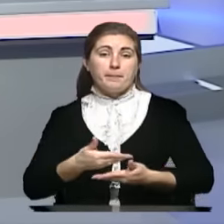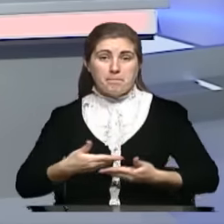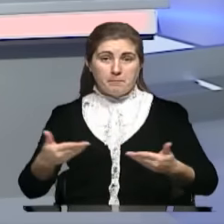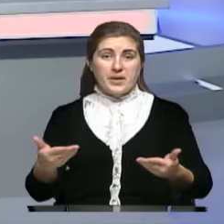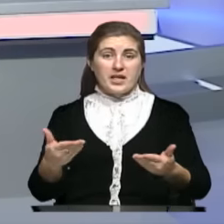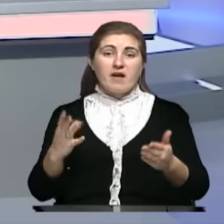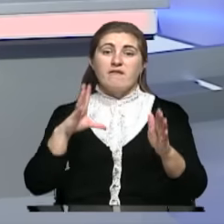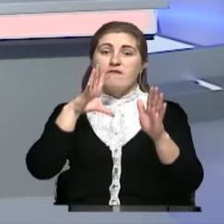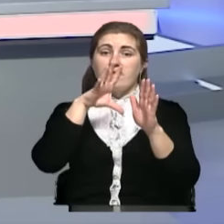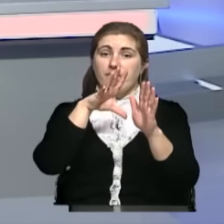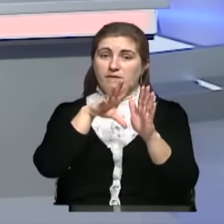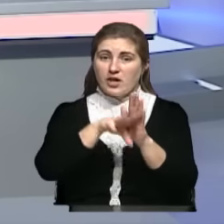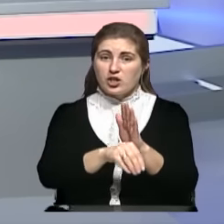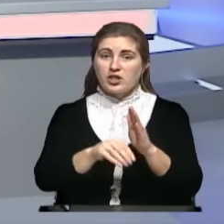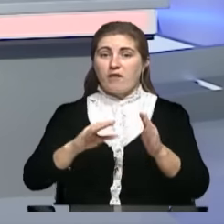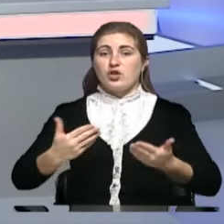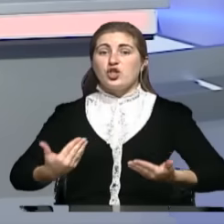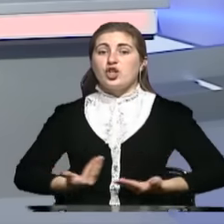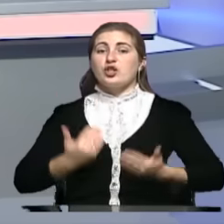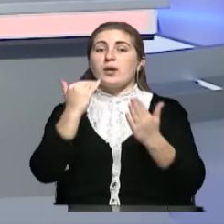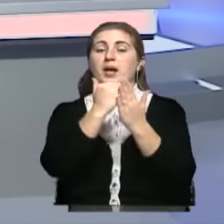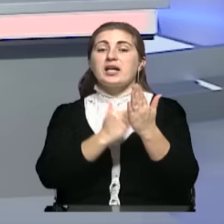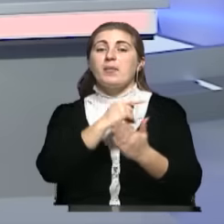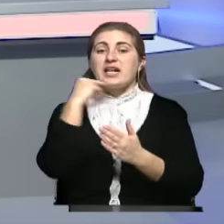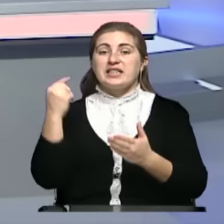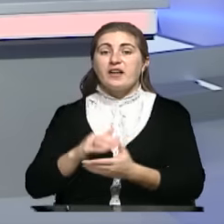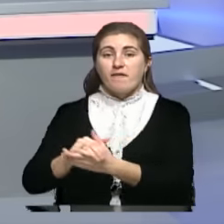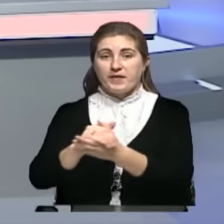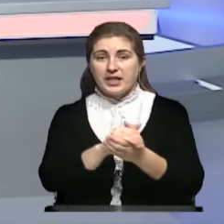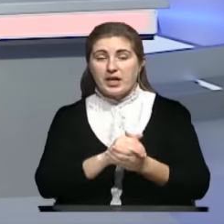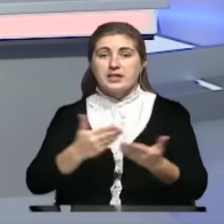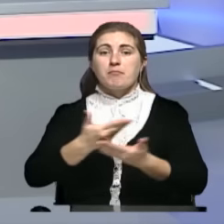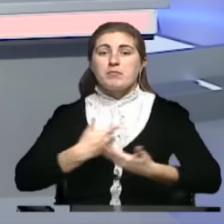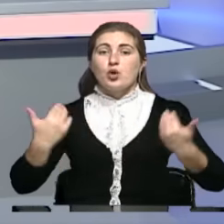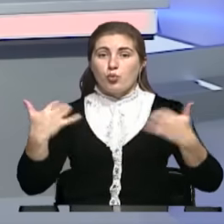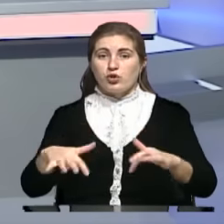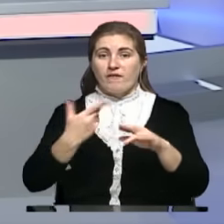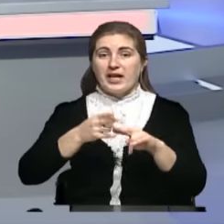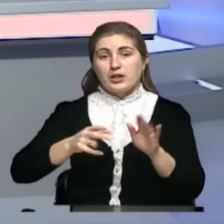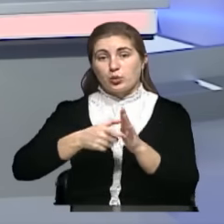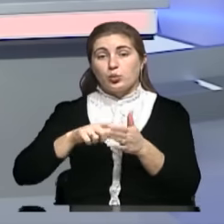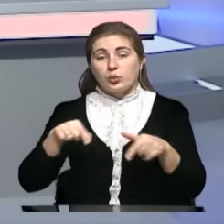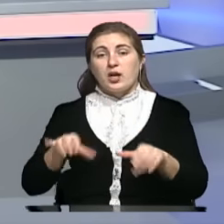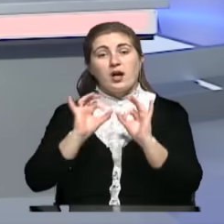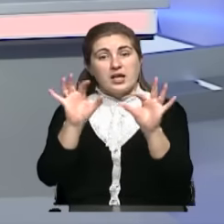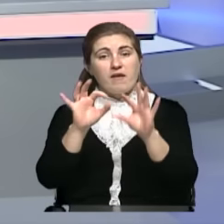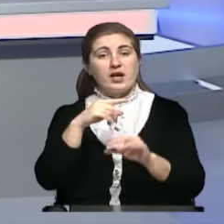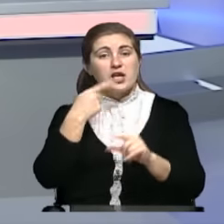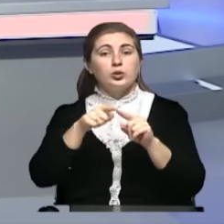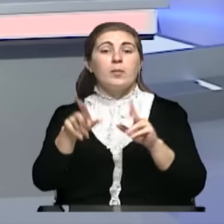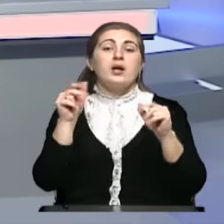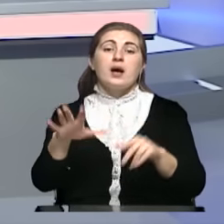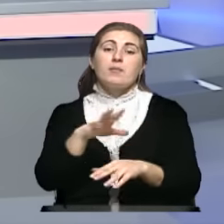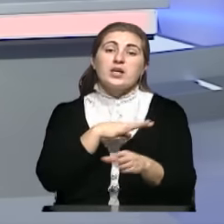Мы вошли в жилищные программы Российской Федерации. Мы уже в этих студиях говорили о том, что и как они у нас